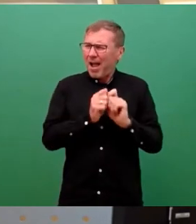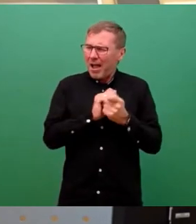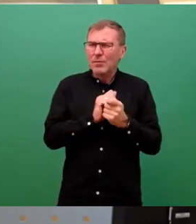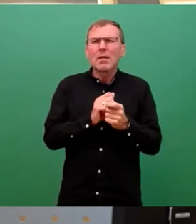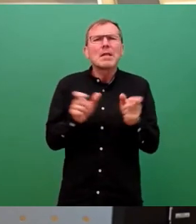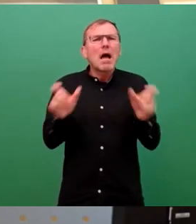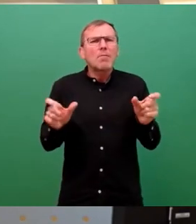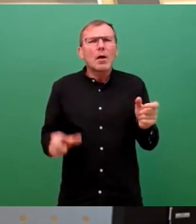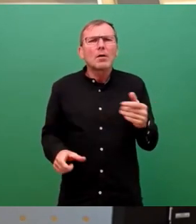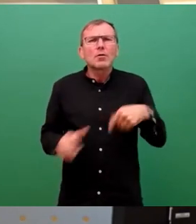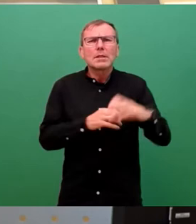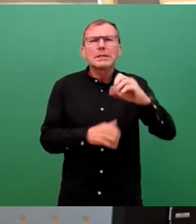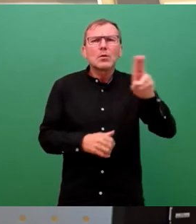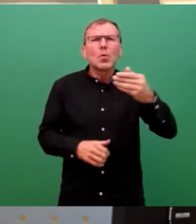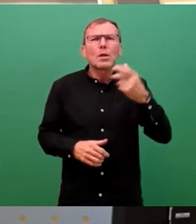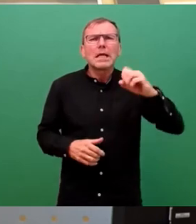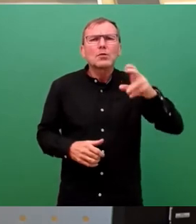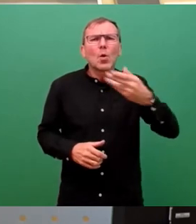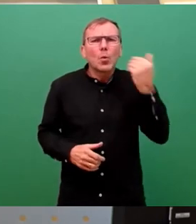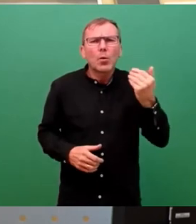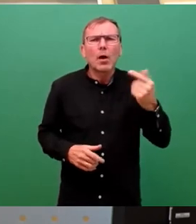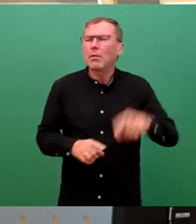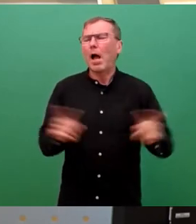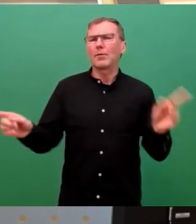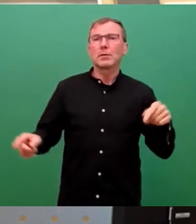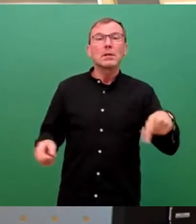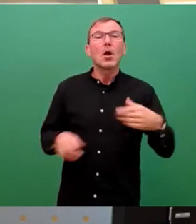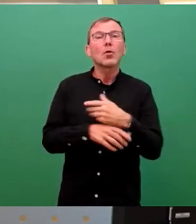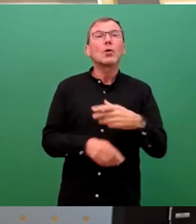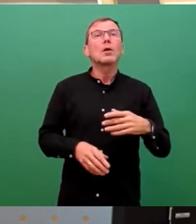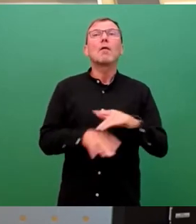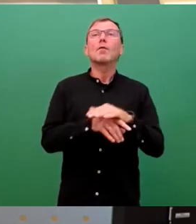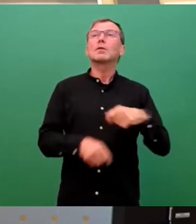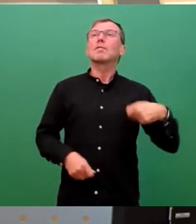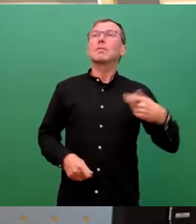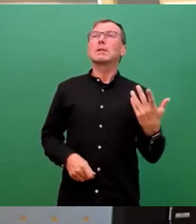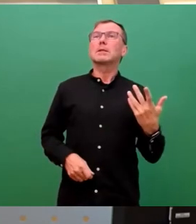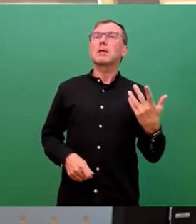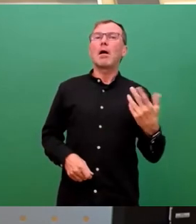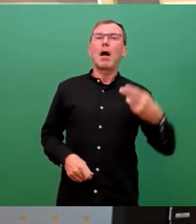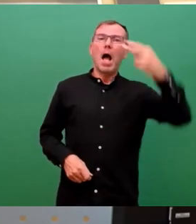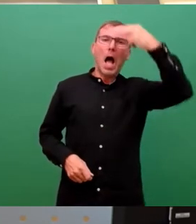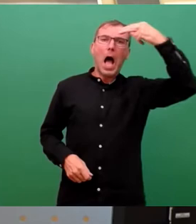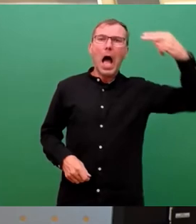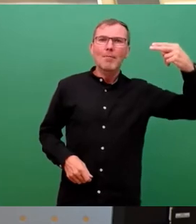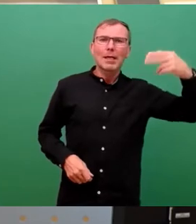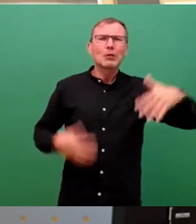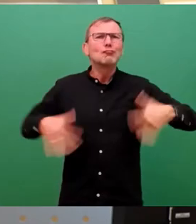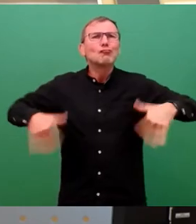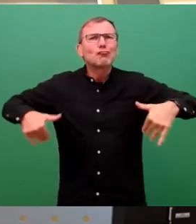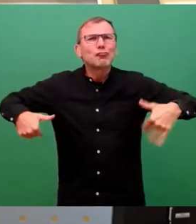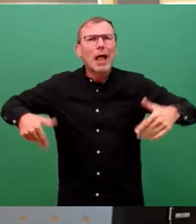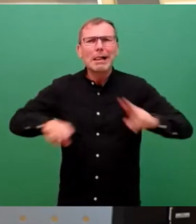nicht gegeben hätte. Nun muss der grüne Wirtschaftsminister Habeck in der neuen Bundesregierung in Windeseile damit aufräumen